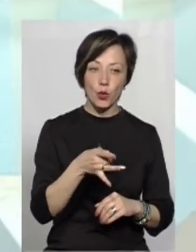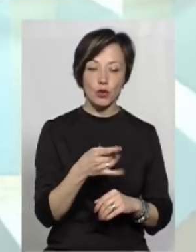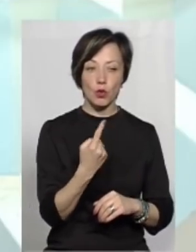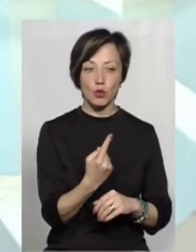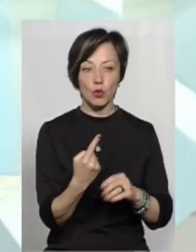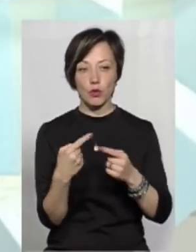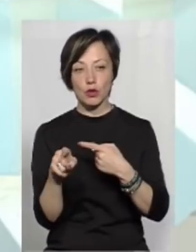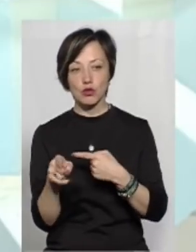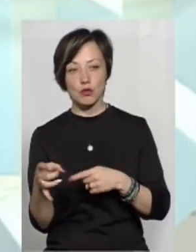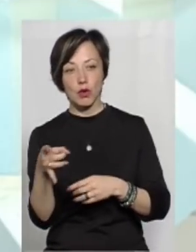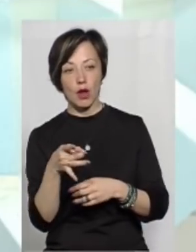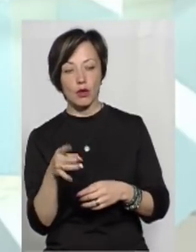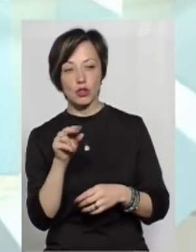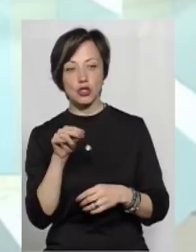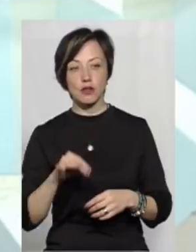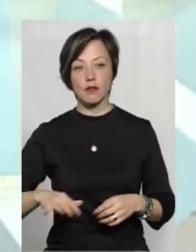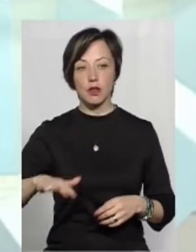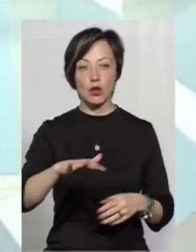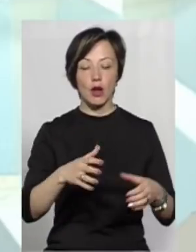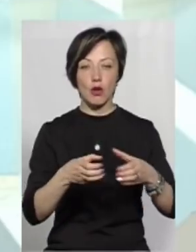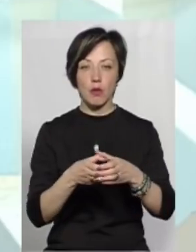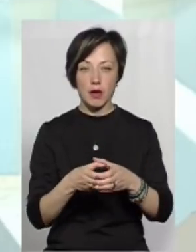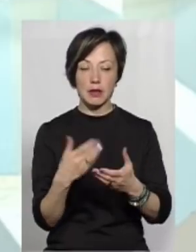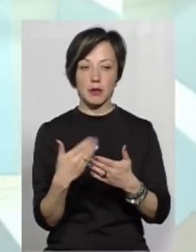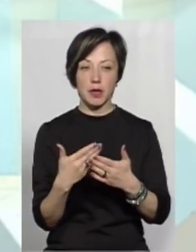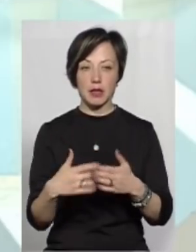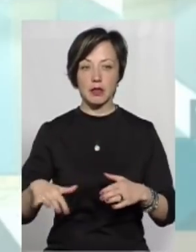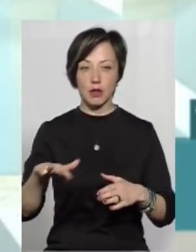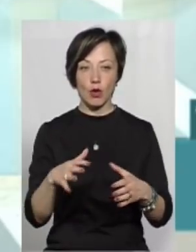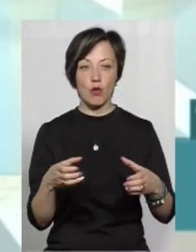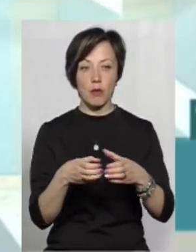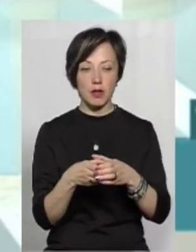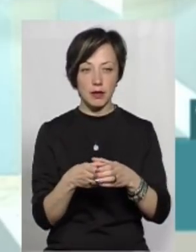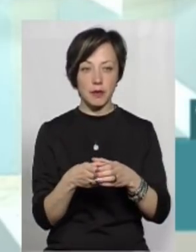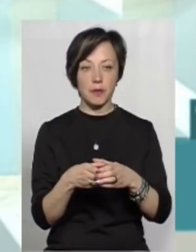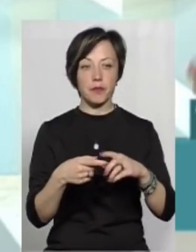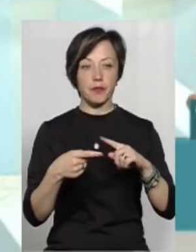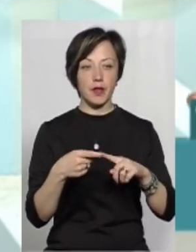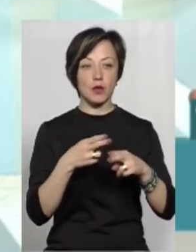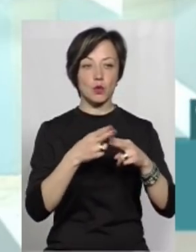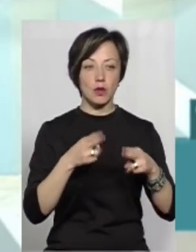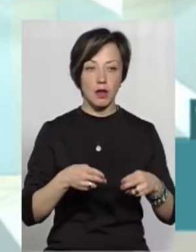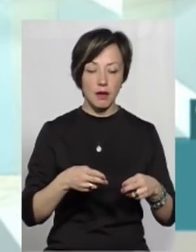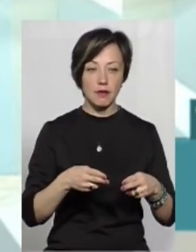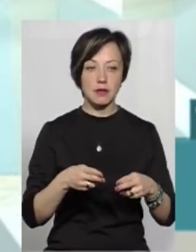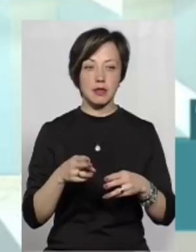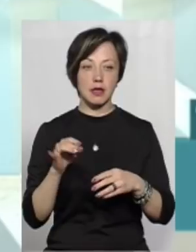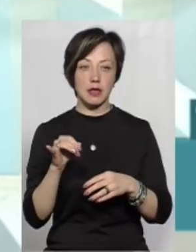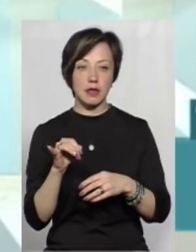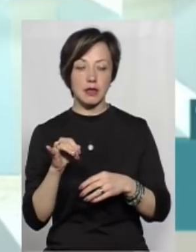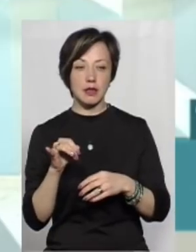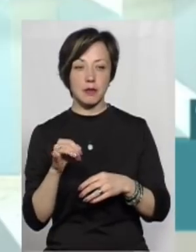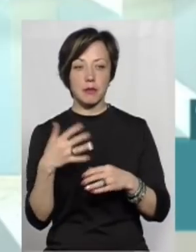одному, в районі іншому, чи в територіальній громаді. Ну, наприклад, територіальна громада складається із Дунаєвиць, і там,